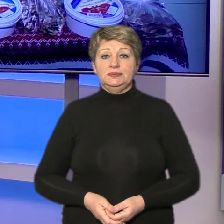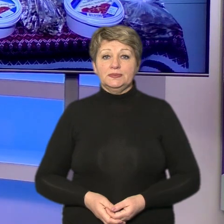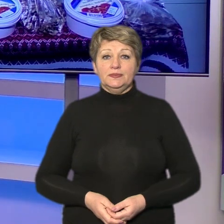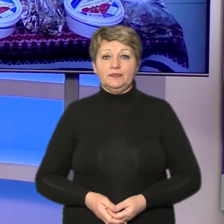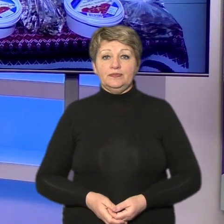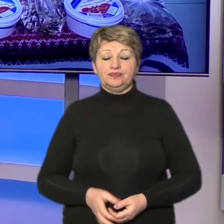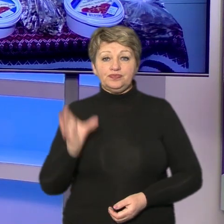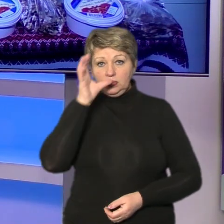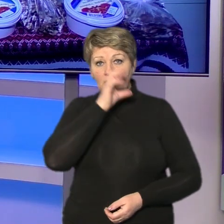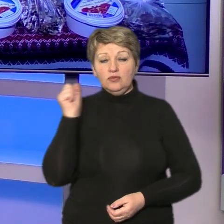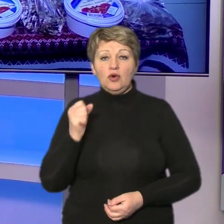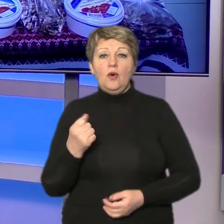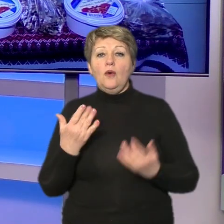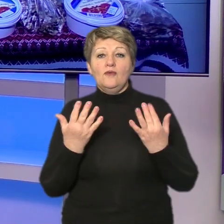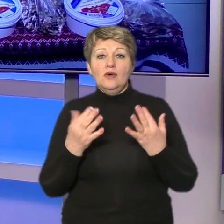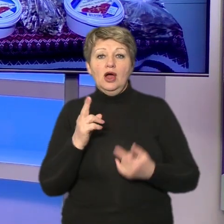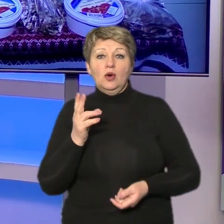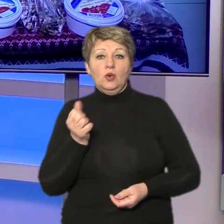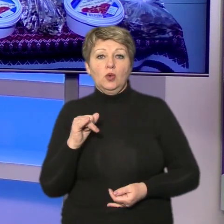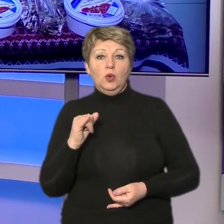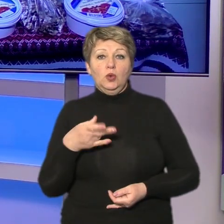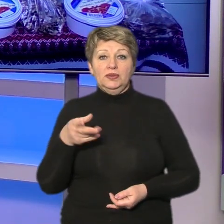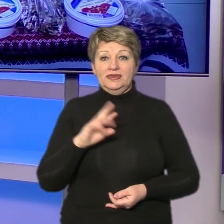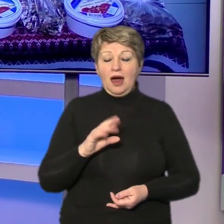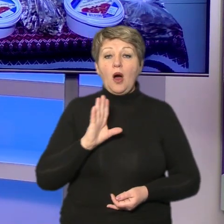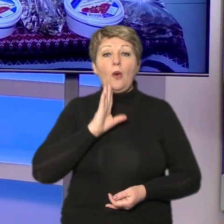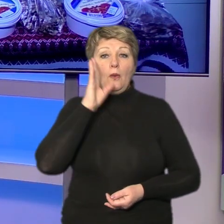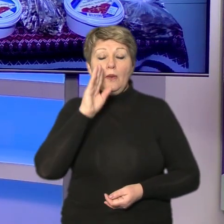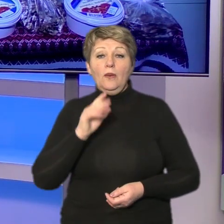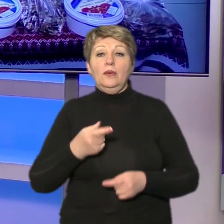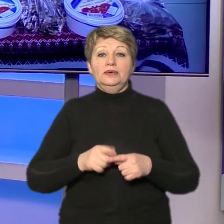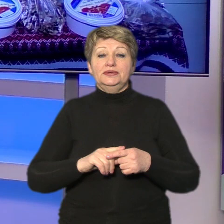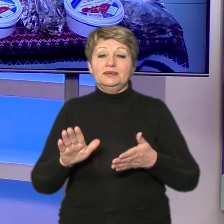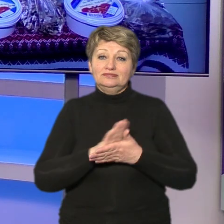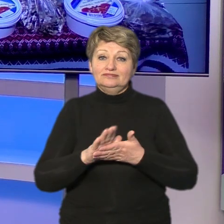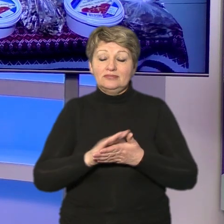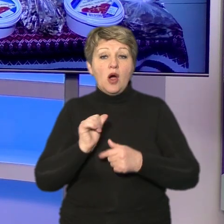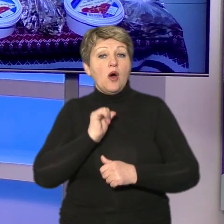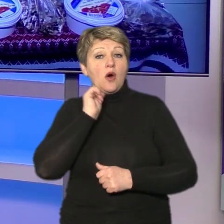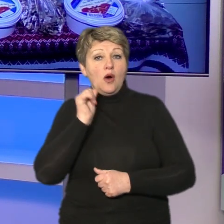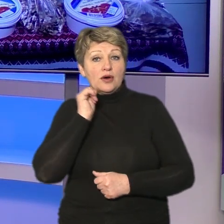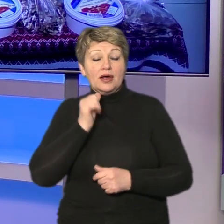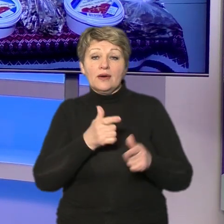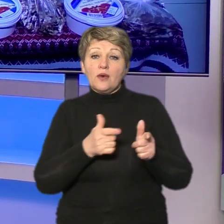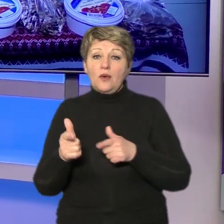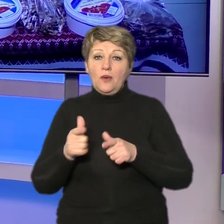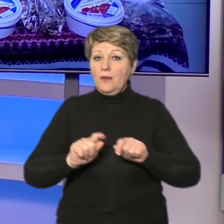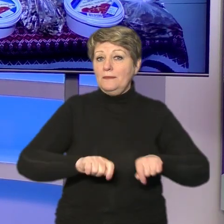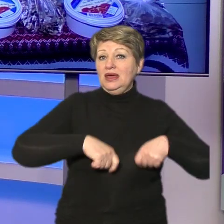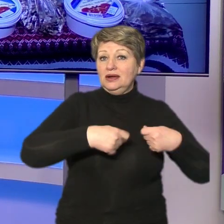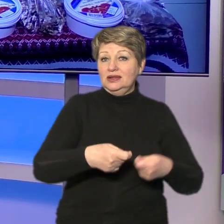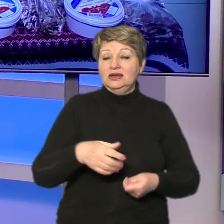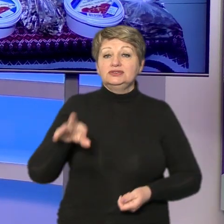вночі варили кутю а вранці чистили горіхи так викладачі черкаської санаторної школи готували передачу для військових